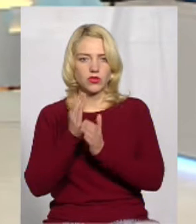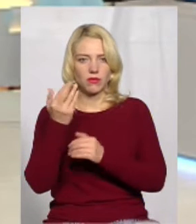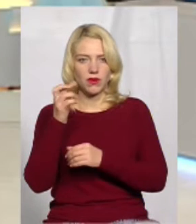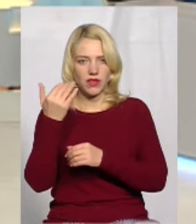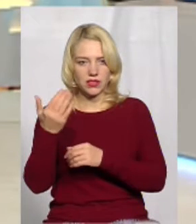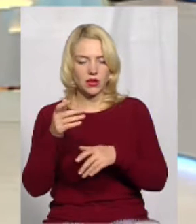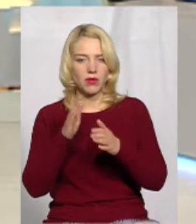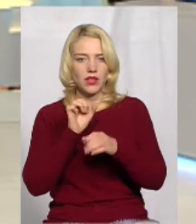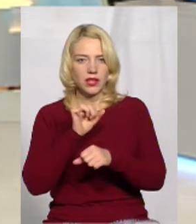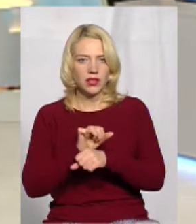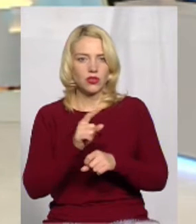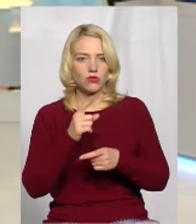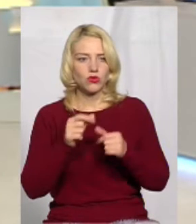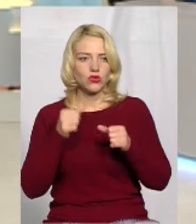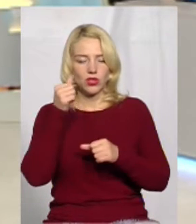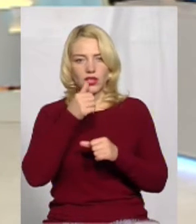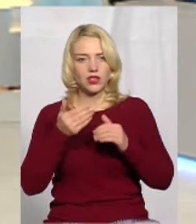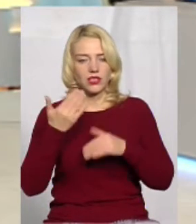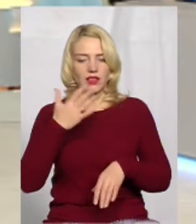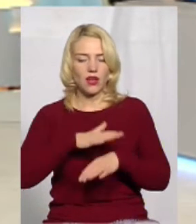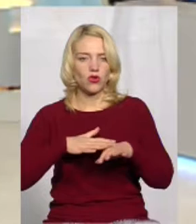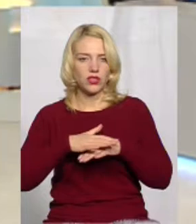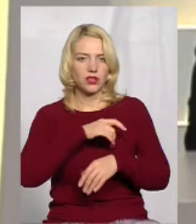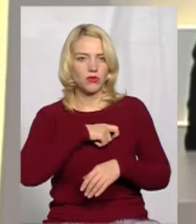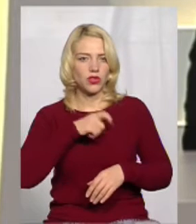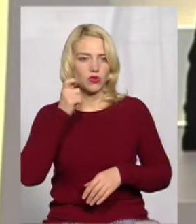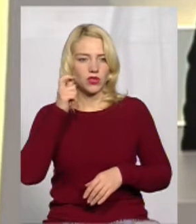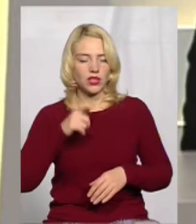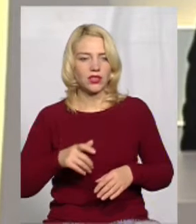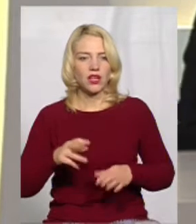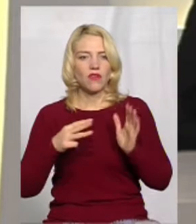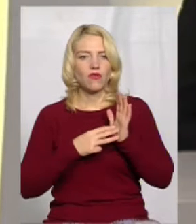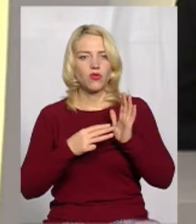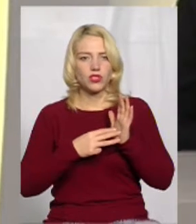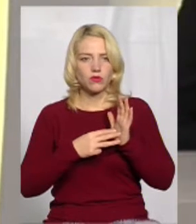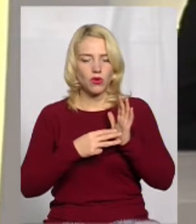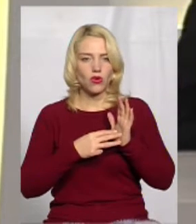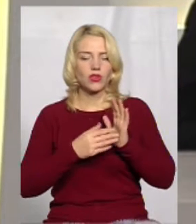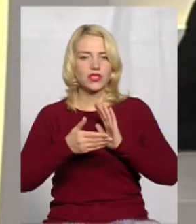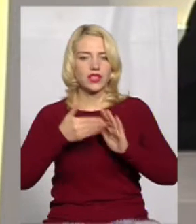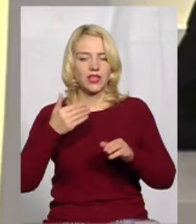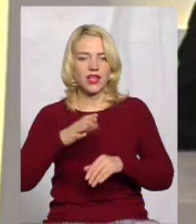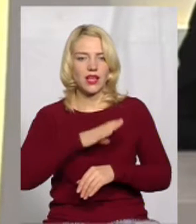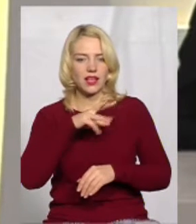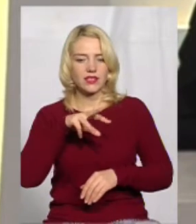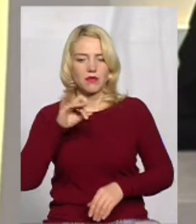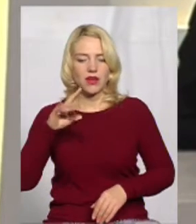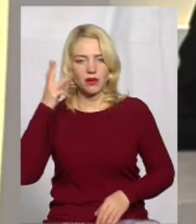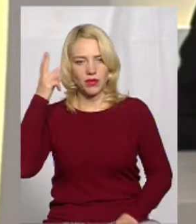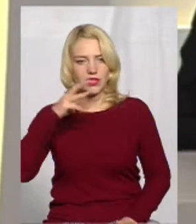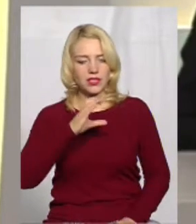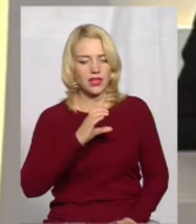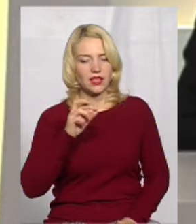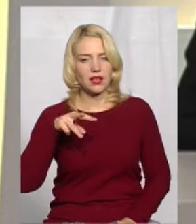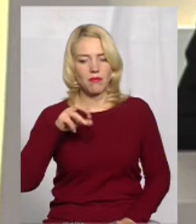тому що майже рік тому народний депутат України, восьмого скликання ексмер Хмельницького Сергій